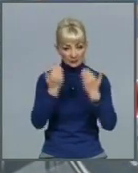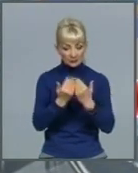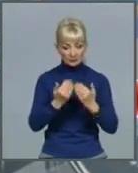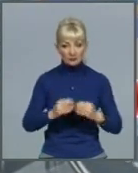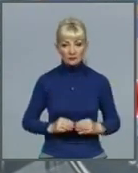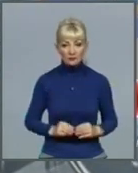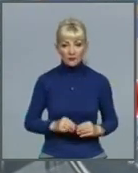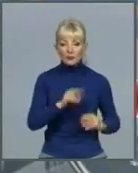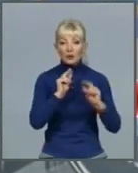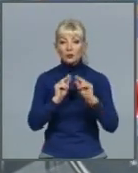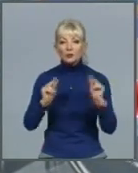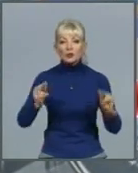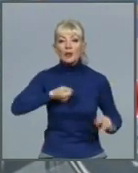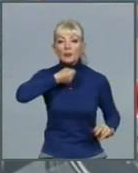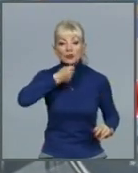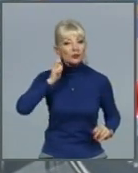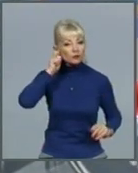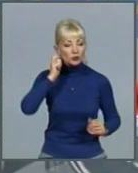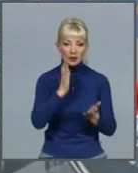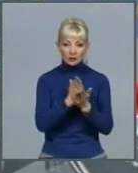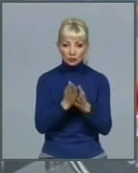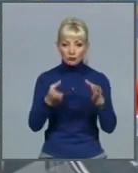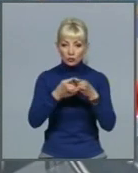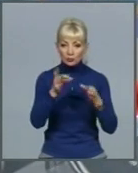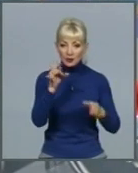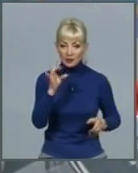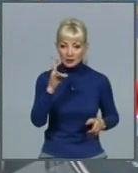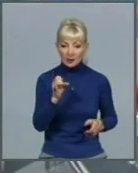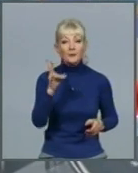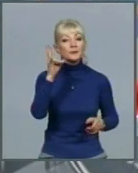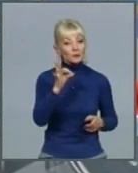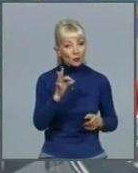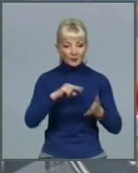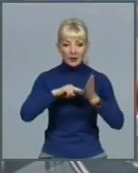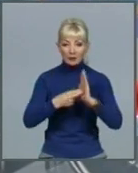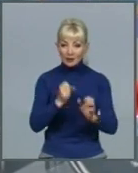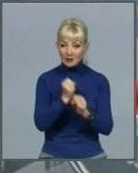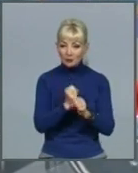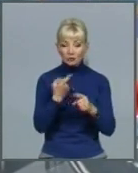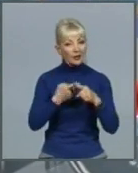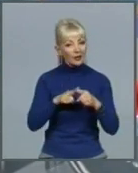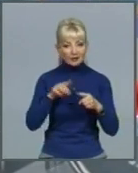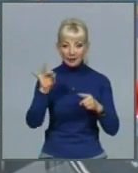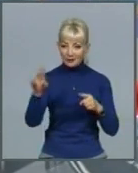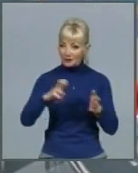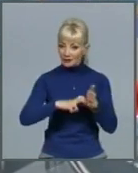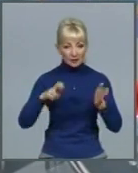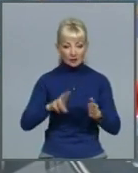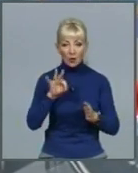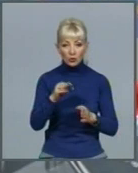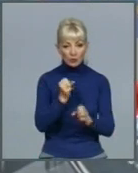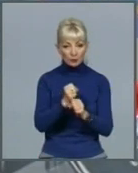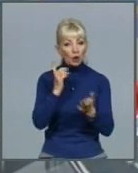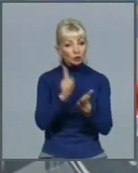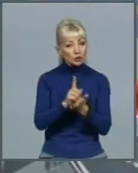похилого віку перебувають у групі ризику. Але гнучкий графік – це не відсторонення від роботи. Має бути графік, щоб не наражати